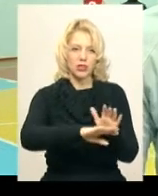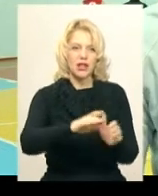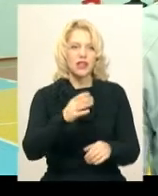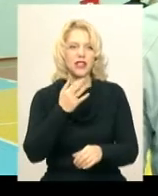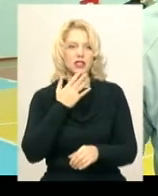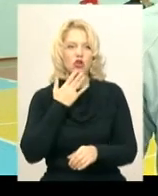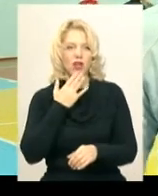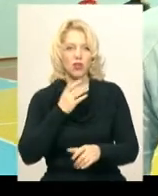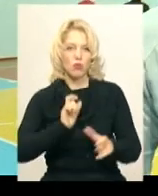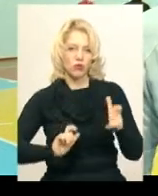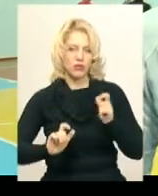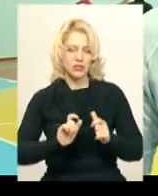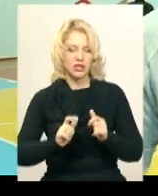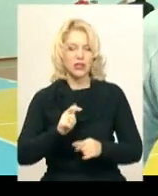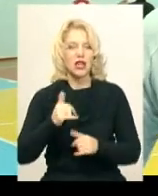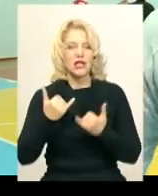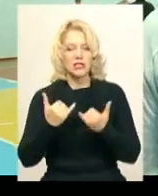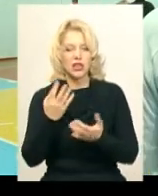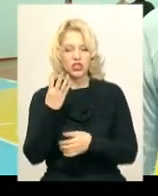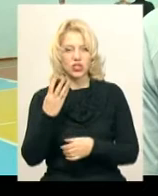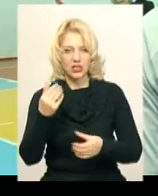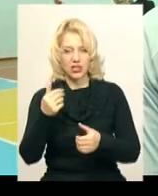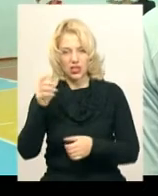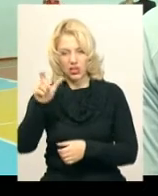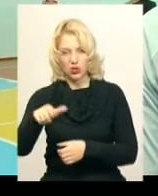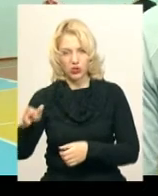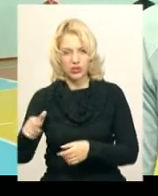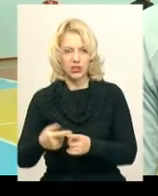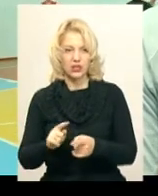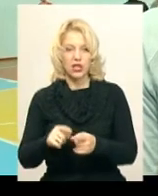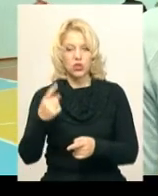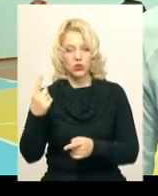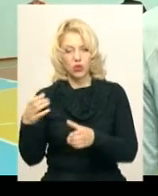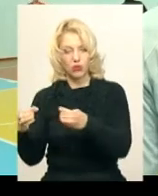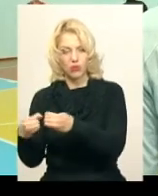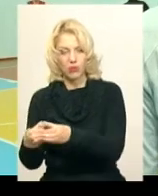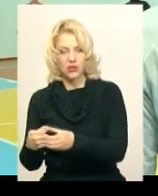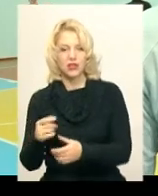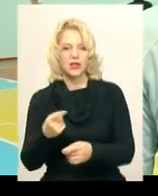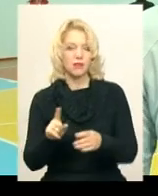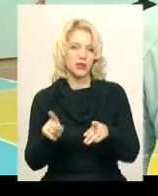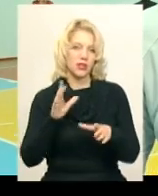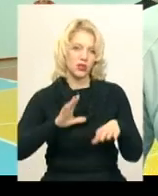університеті. Зараз на даний час у нас 4 гравці задіяні в команді Дідібала і також тренуються на базі